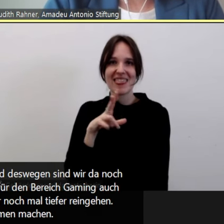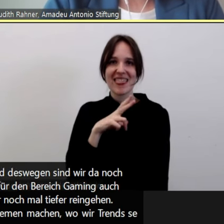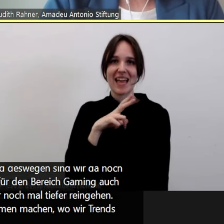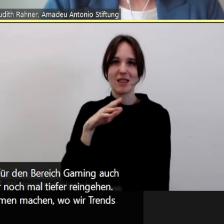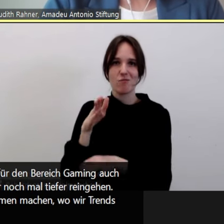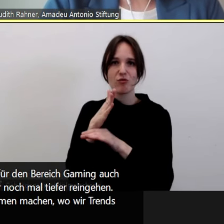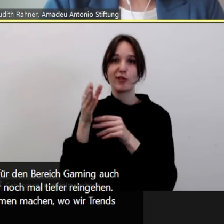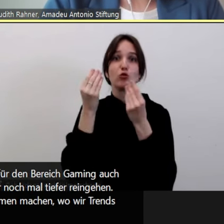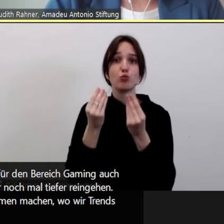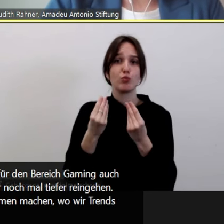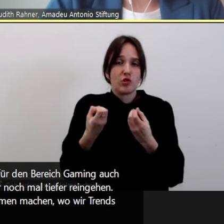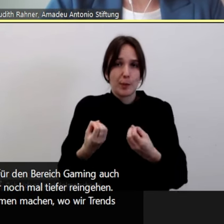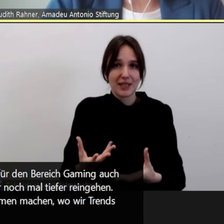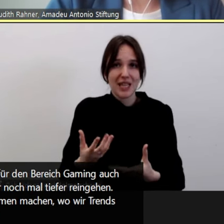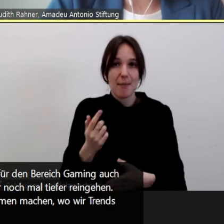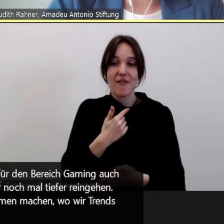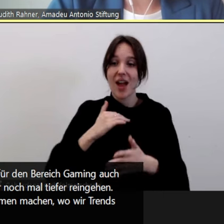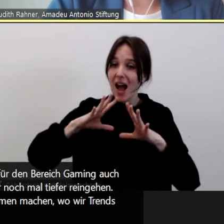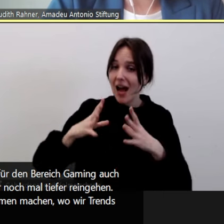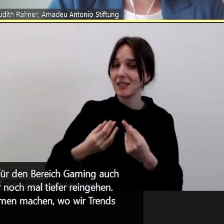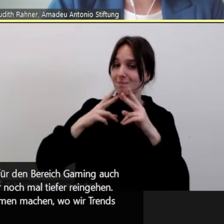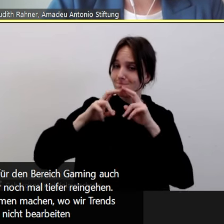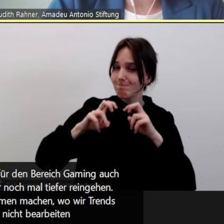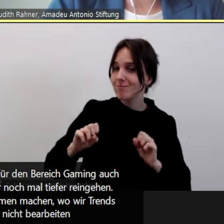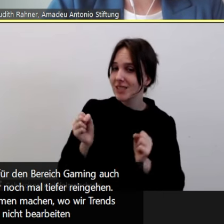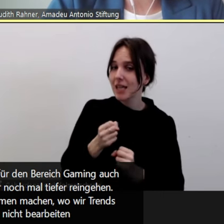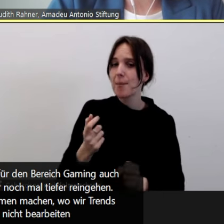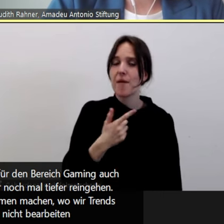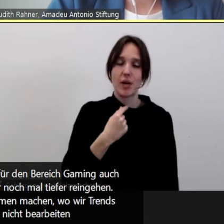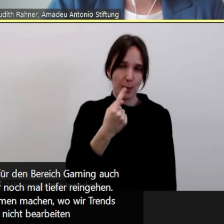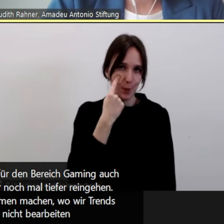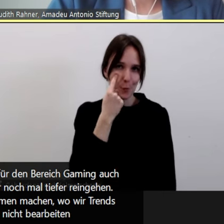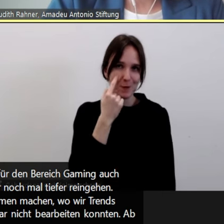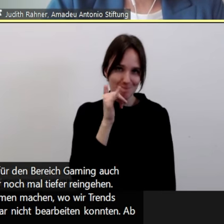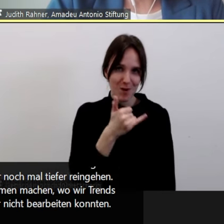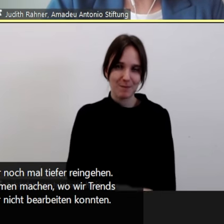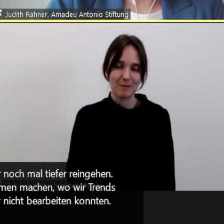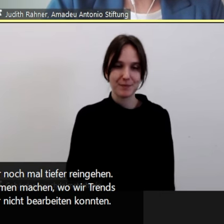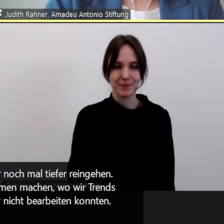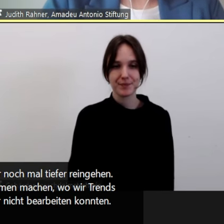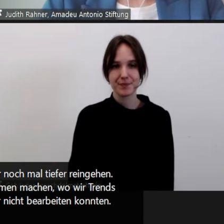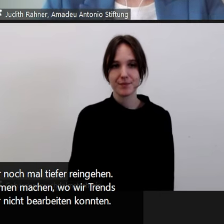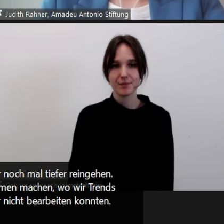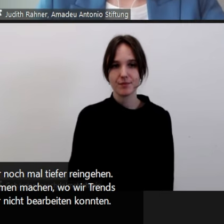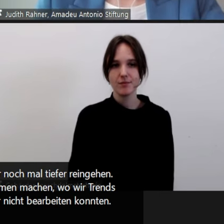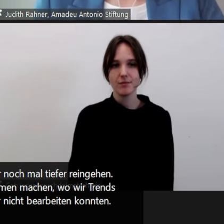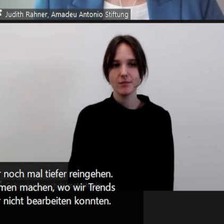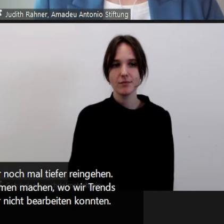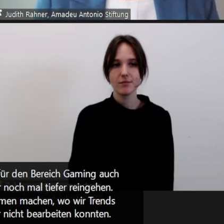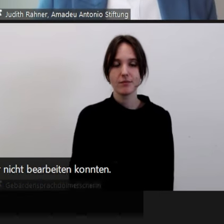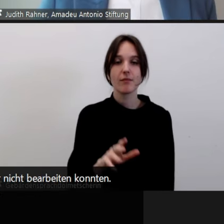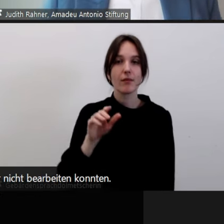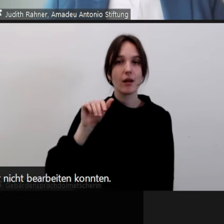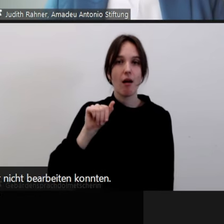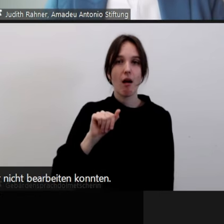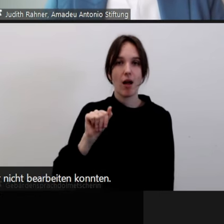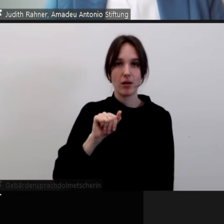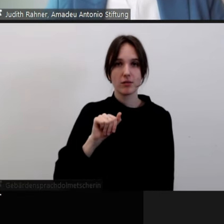jetzt noch gar nicht bearbeiten konnten. Aber wir sind da auf jeden Fall auch dran. Und was schon auch